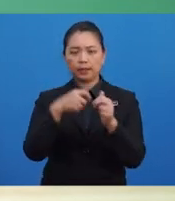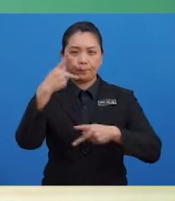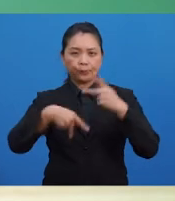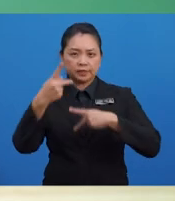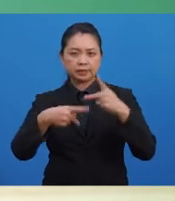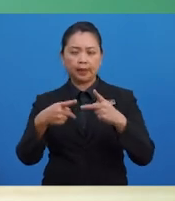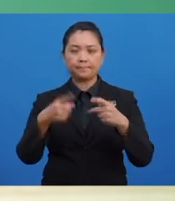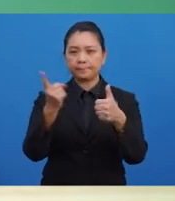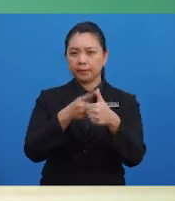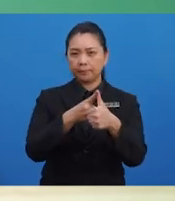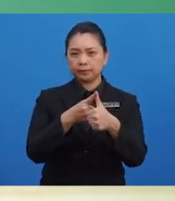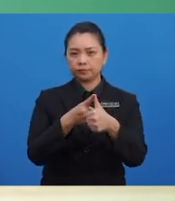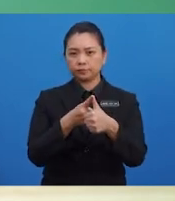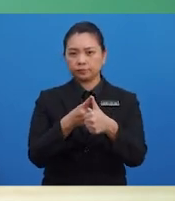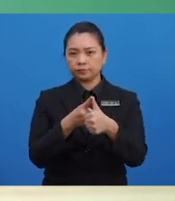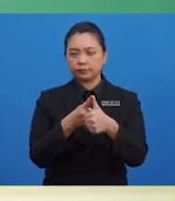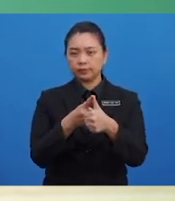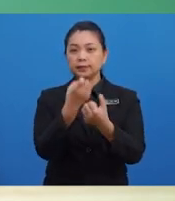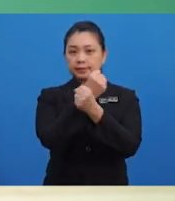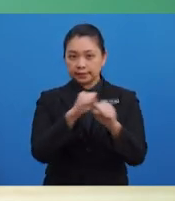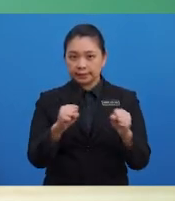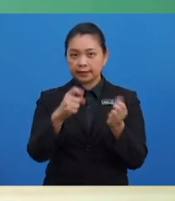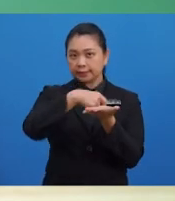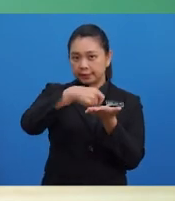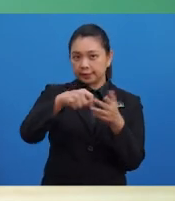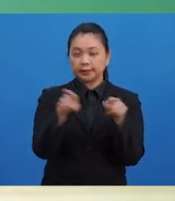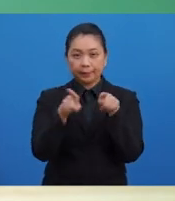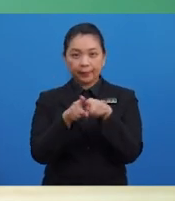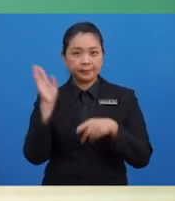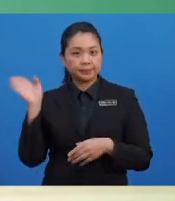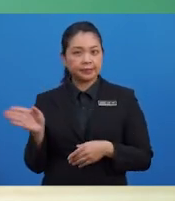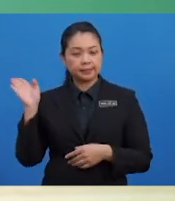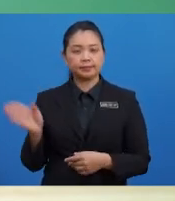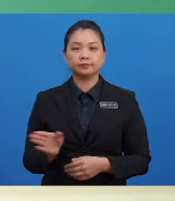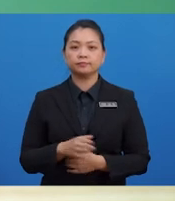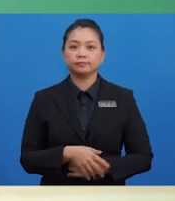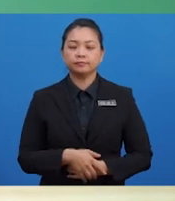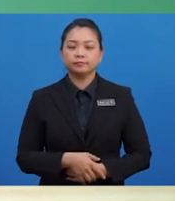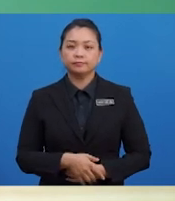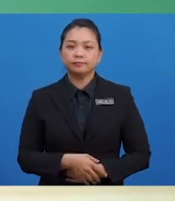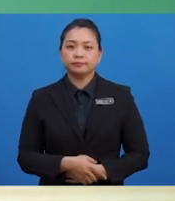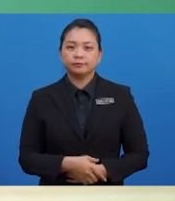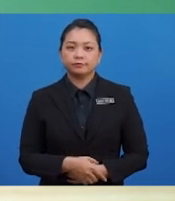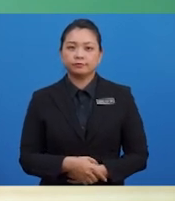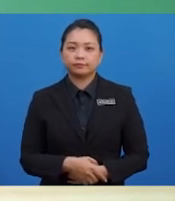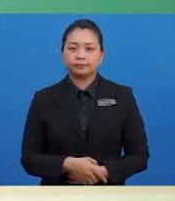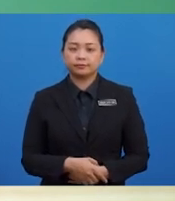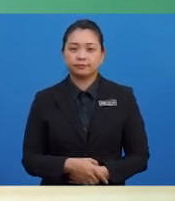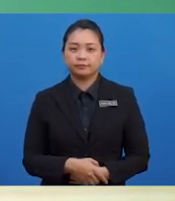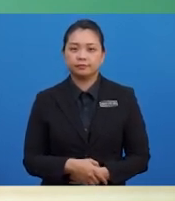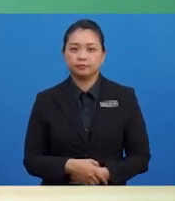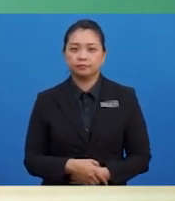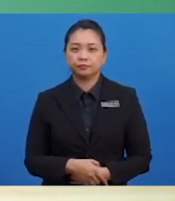proses pertama iaitu menyediakan catatan jenel arm untuk pelarasan belanja belum bayar.